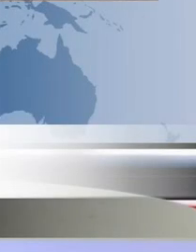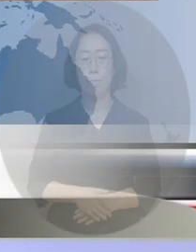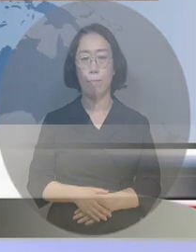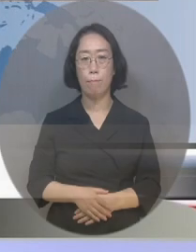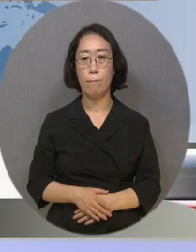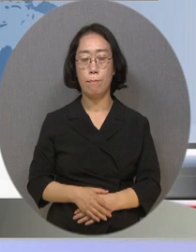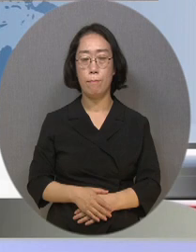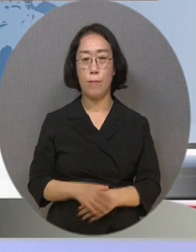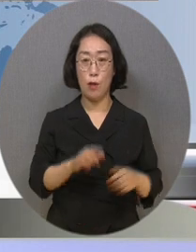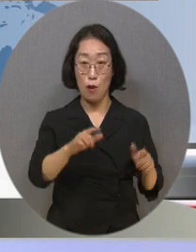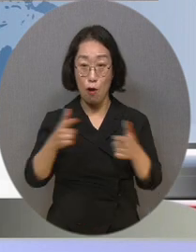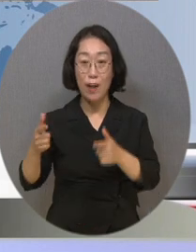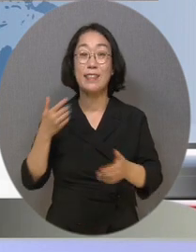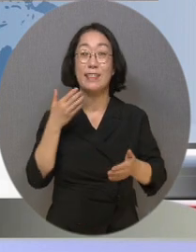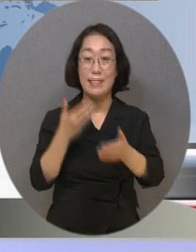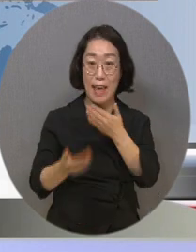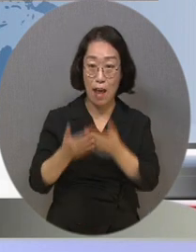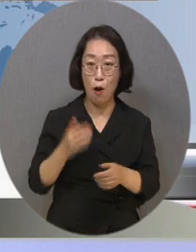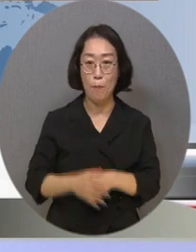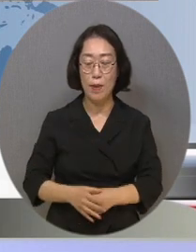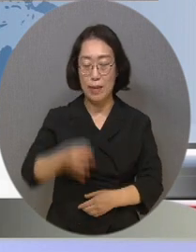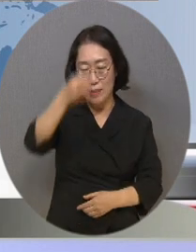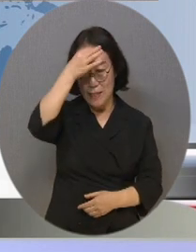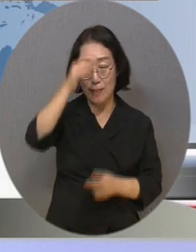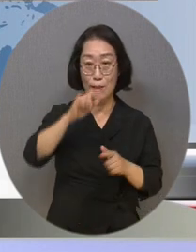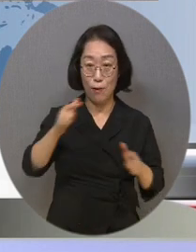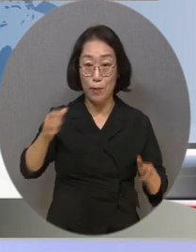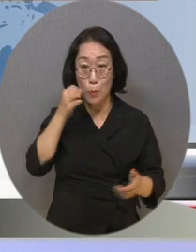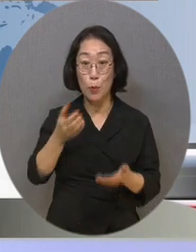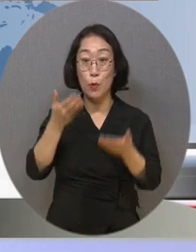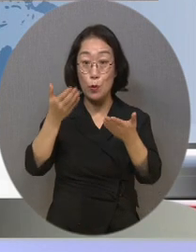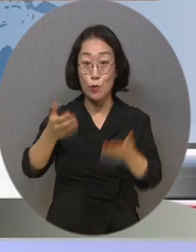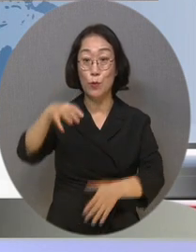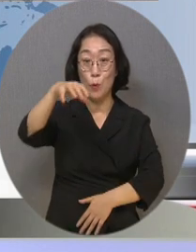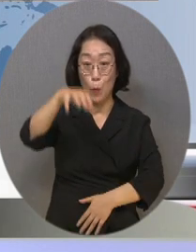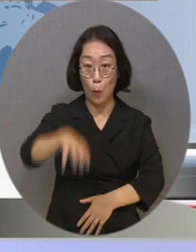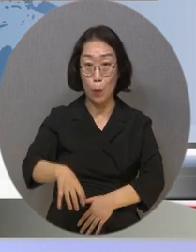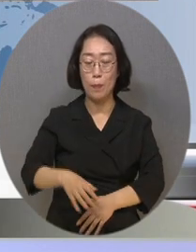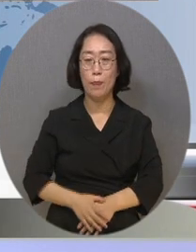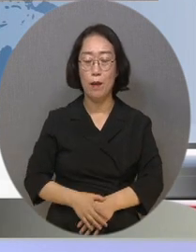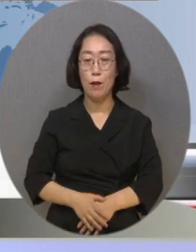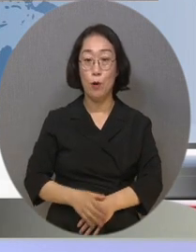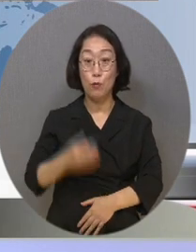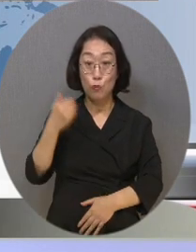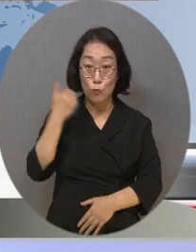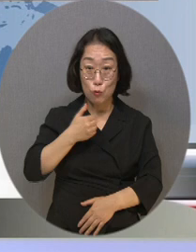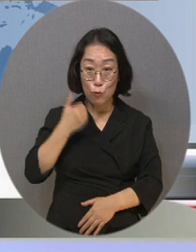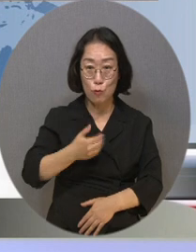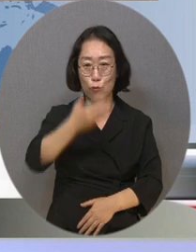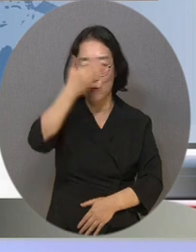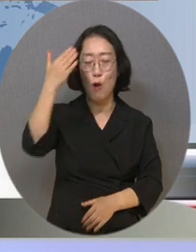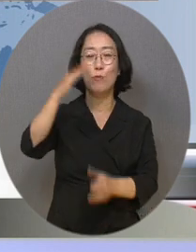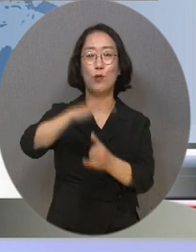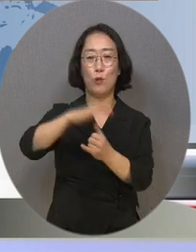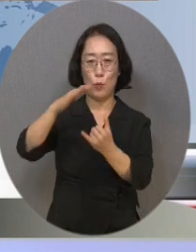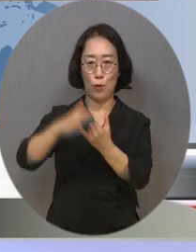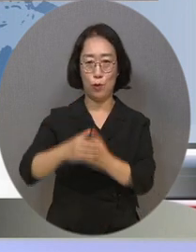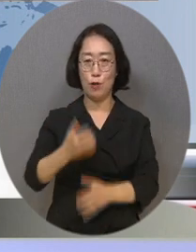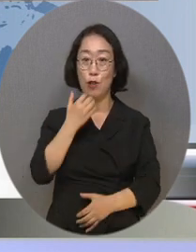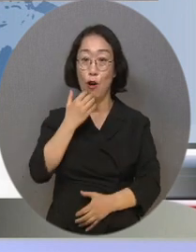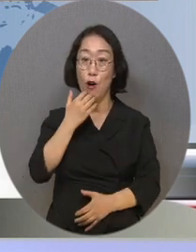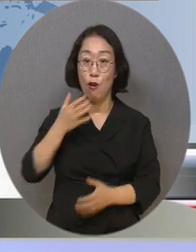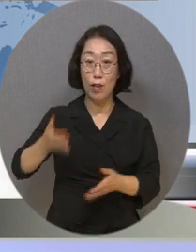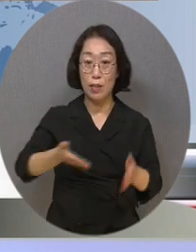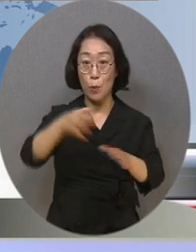다채로운 체험과 함께 끼와 재능을 선보이는 축제 현장. 이곳의 주인공들은 청소년들입니다. 경기도